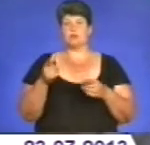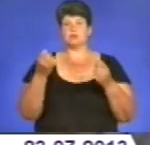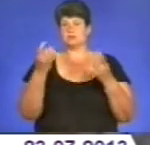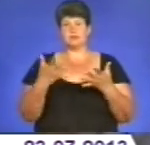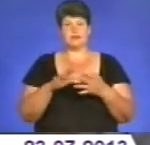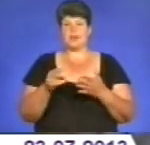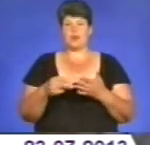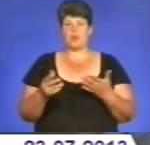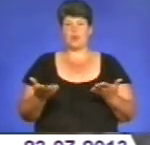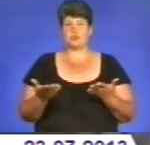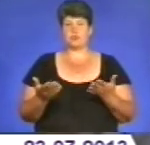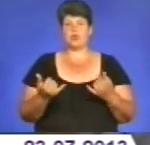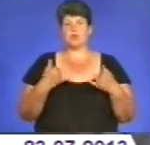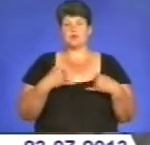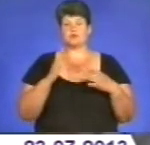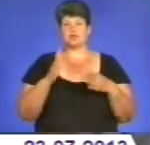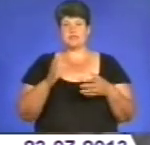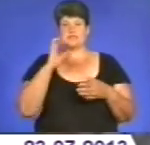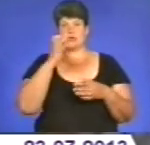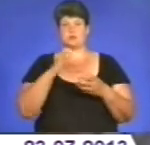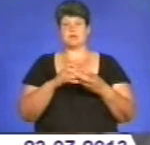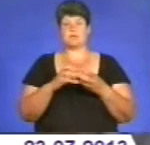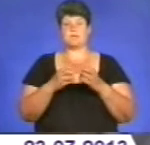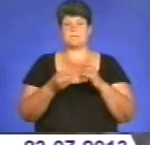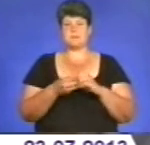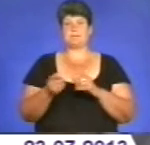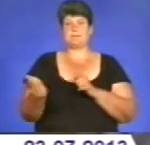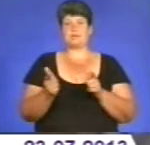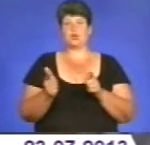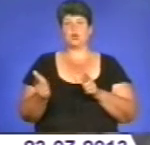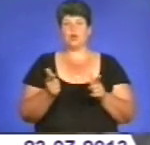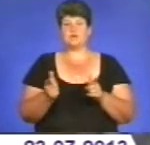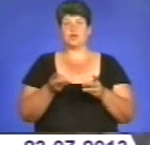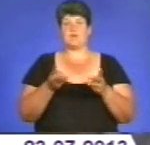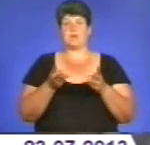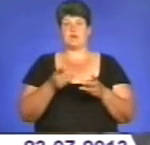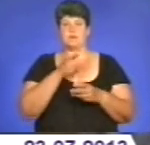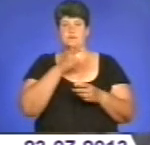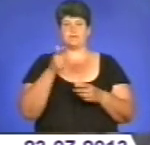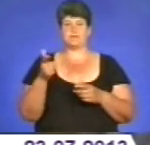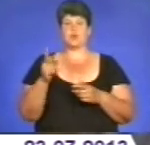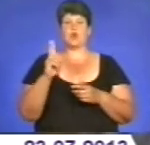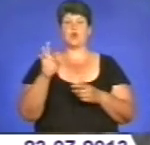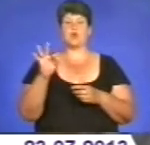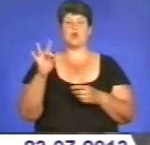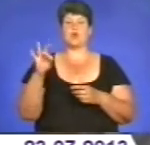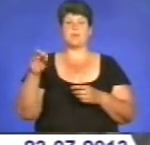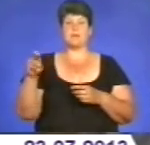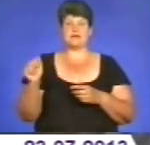у нас можуть виникнути серйозні проблеми при підготовці до опального сезону. Зокрема, у Куропецькому